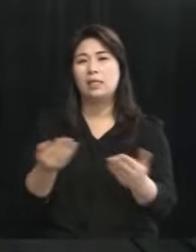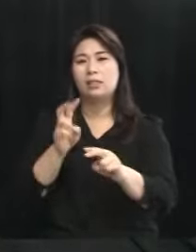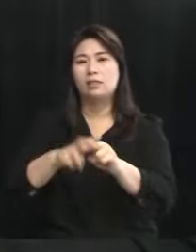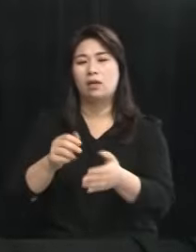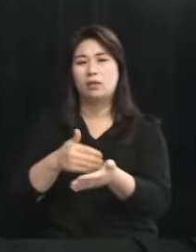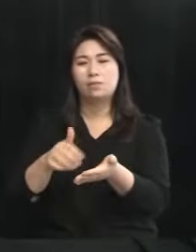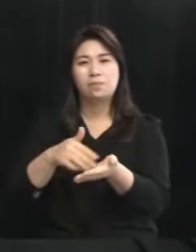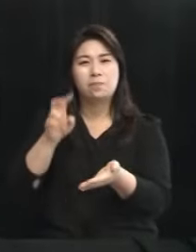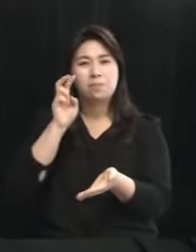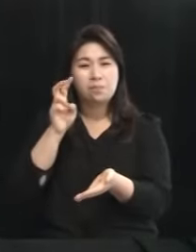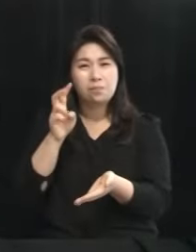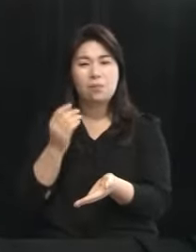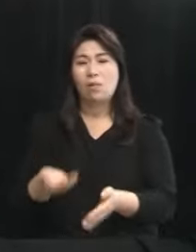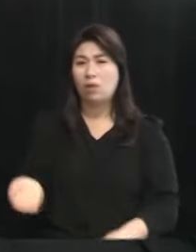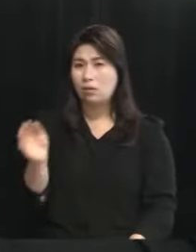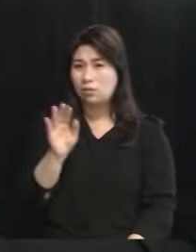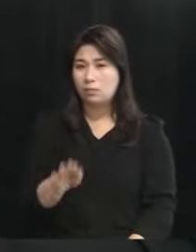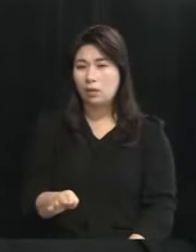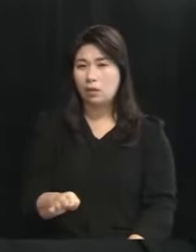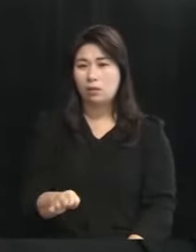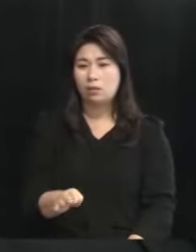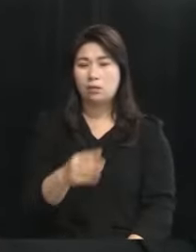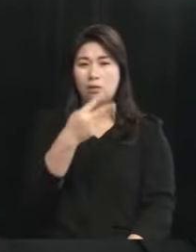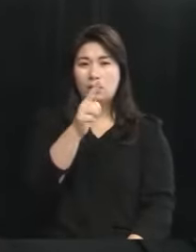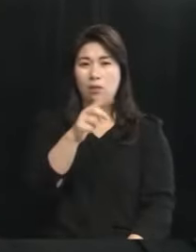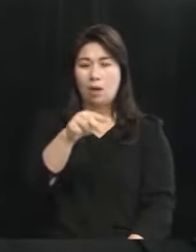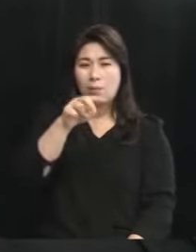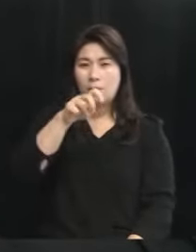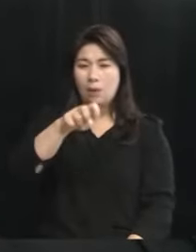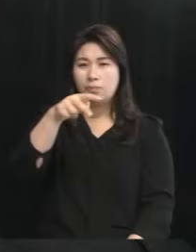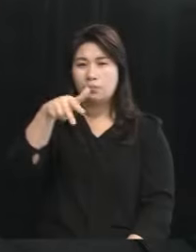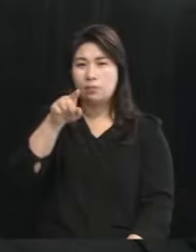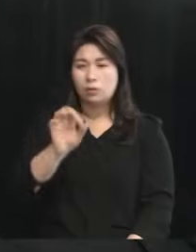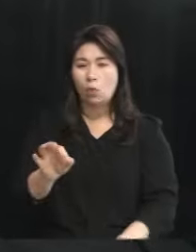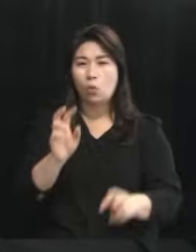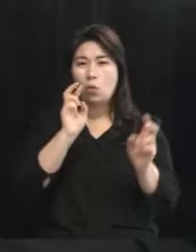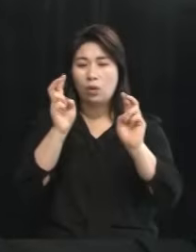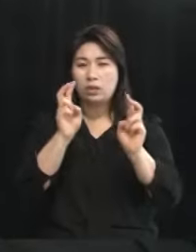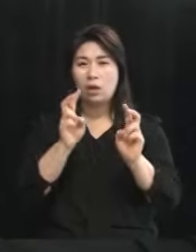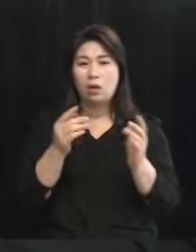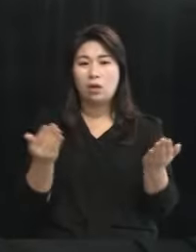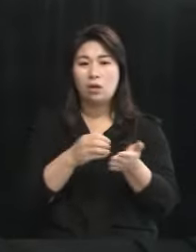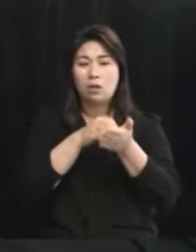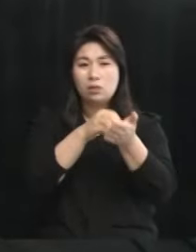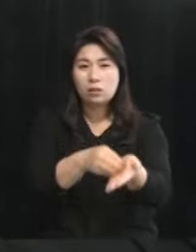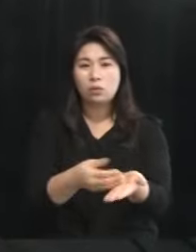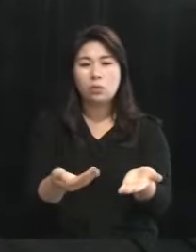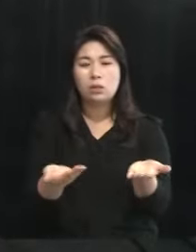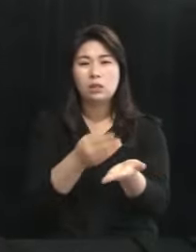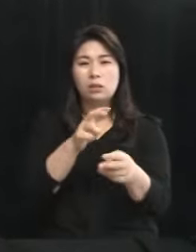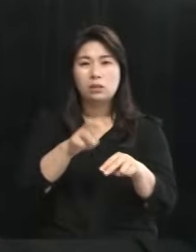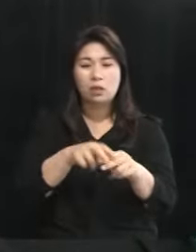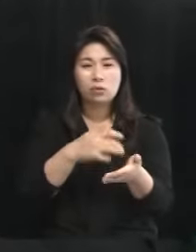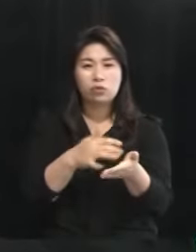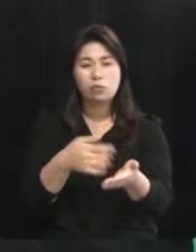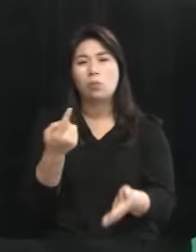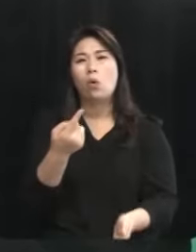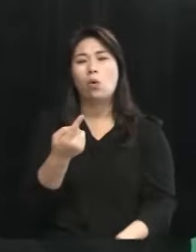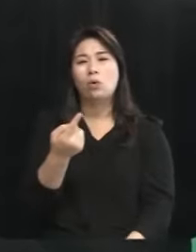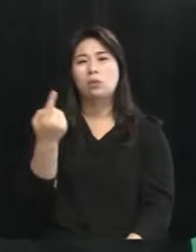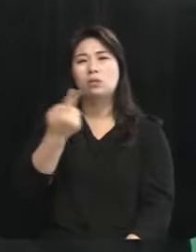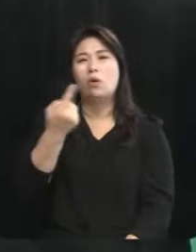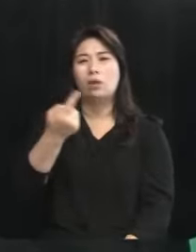창출될 거라고 했습니다 하지만 남정제주개발주식회사 지금 등록된 일자리가 1,000개입니다 그